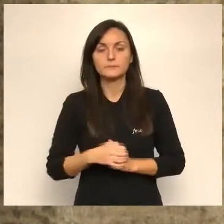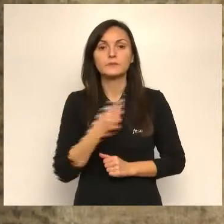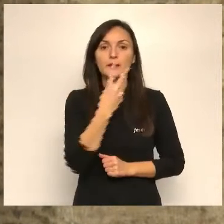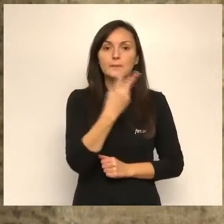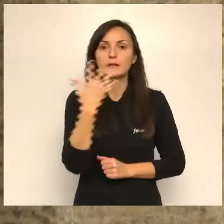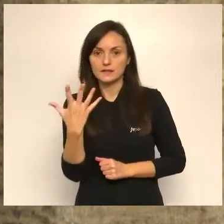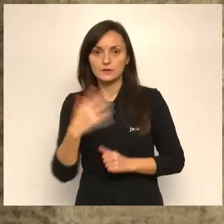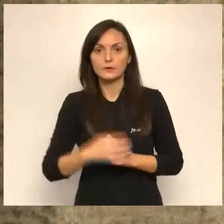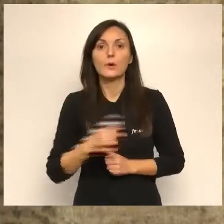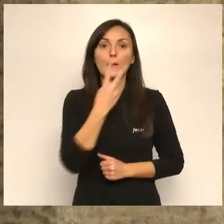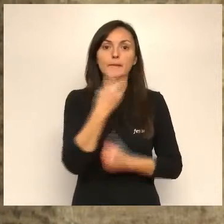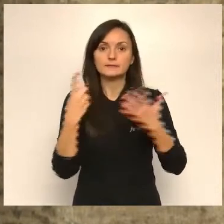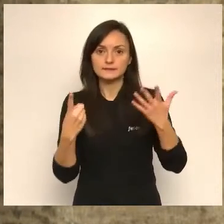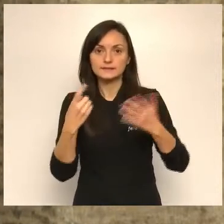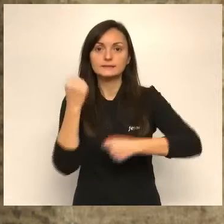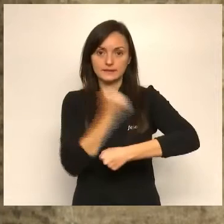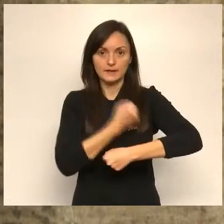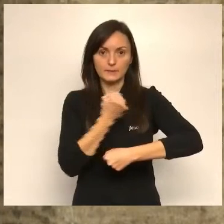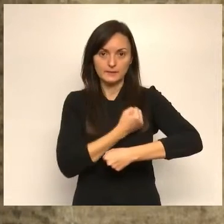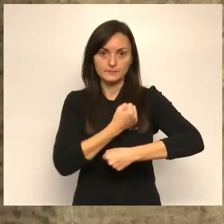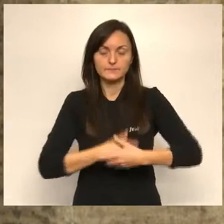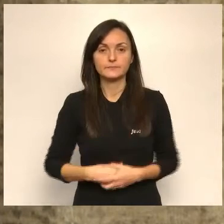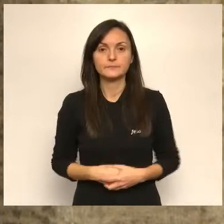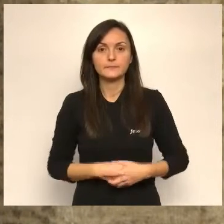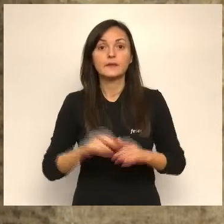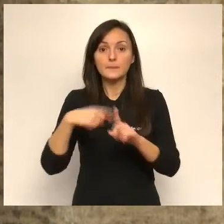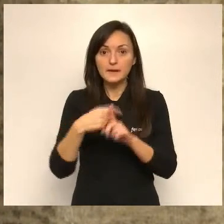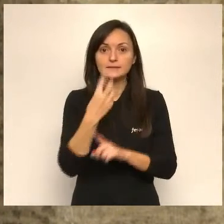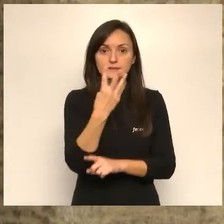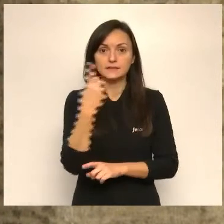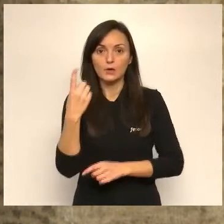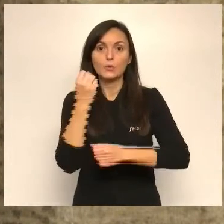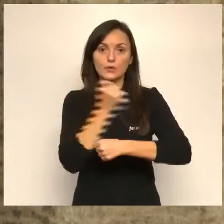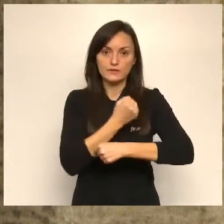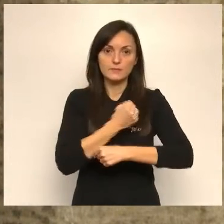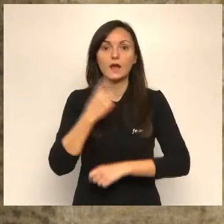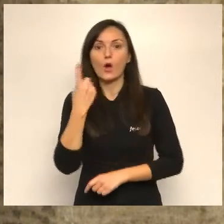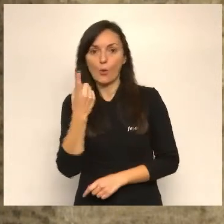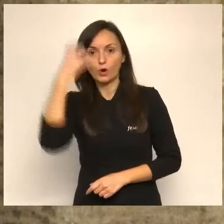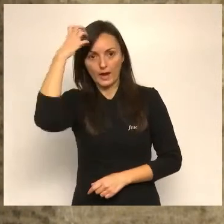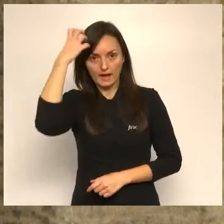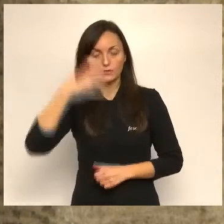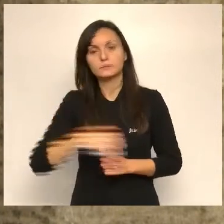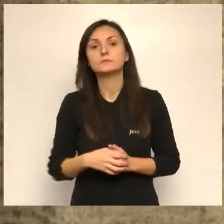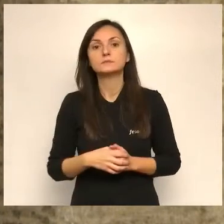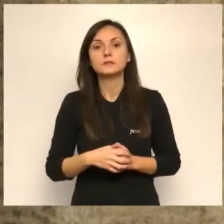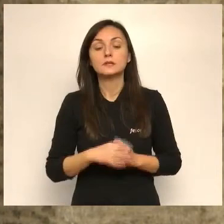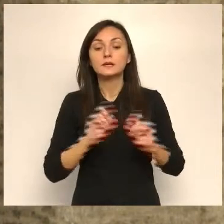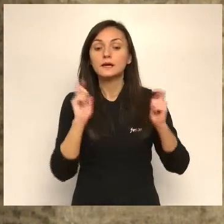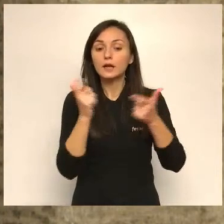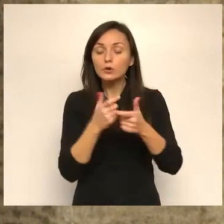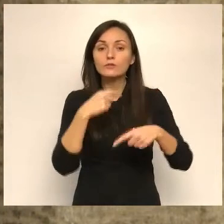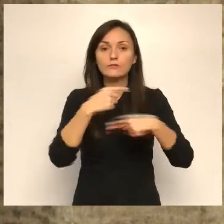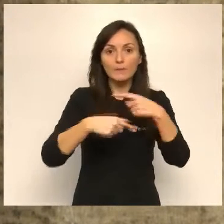25 i 26 de desembre i 31 de desembre i 1 de gener, les trobades amb